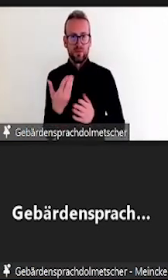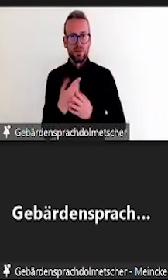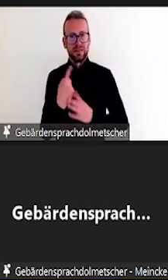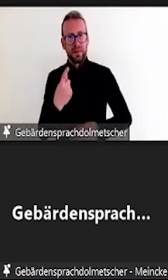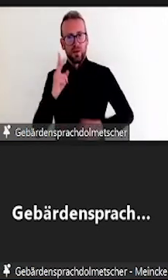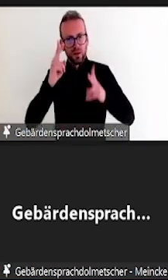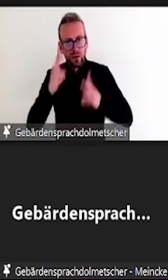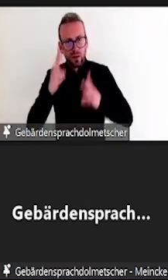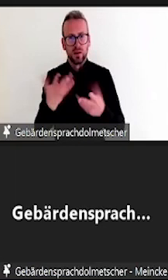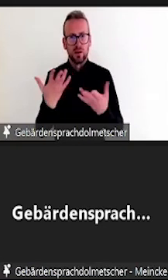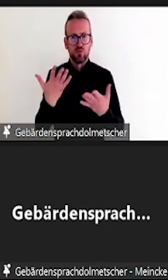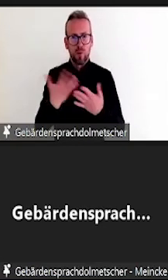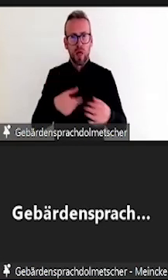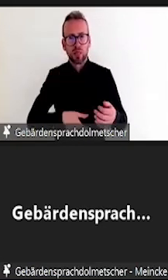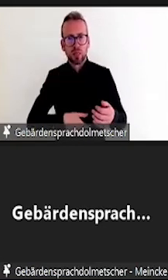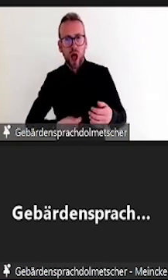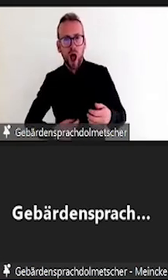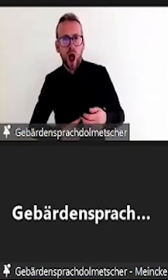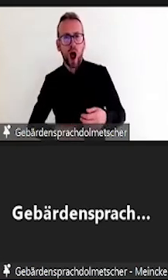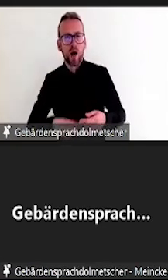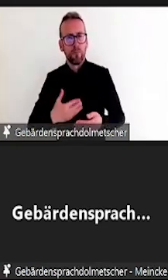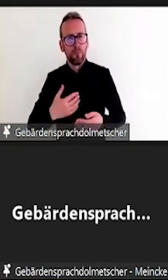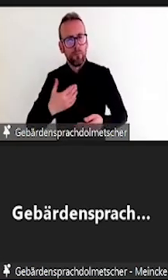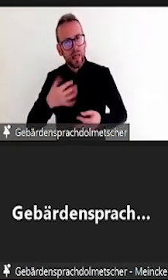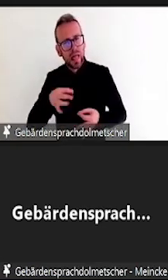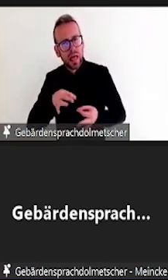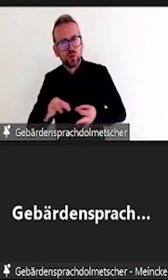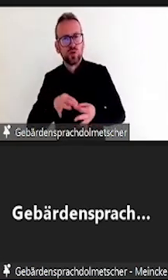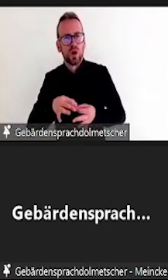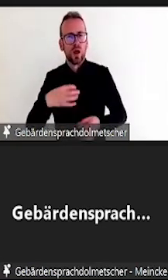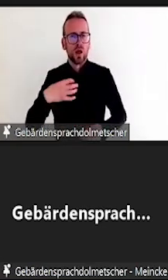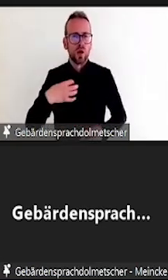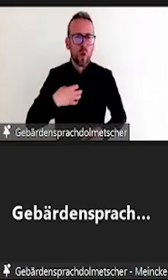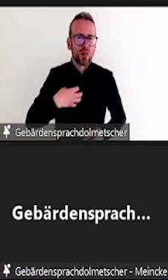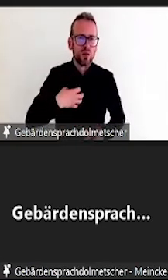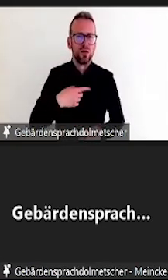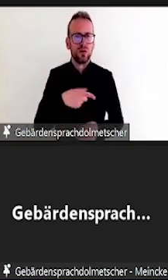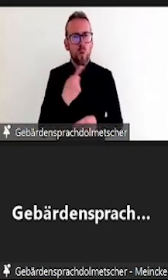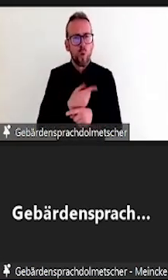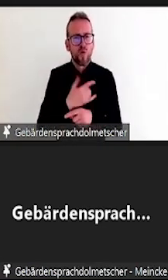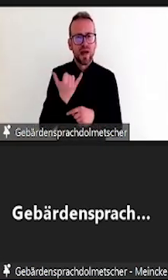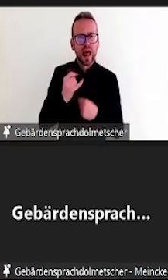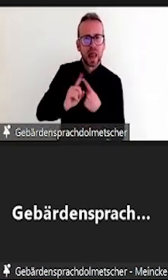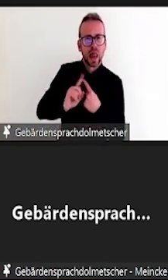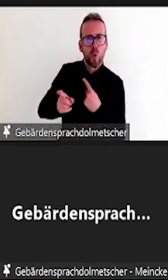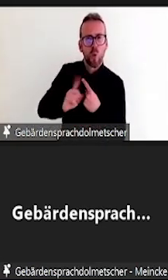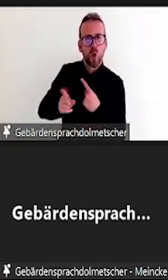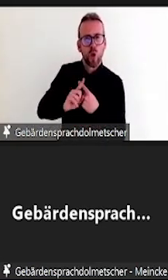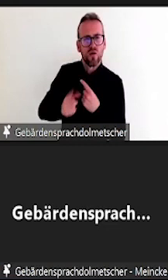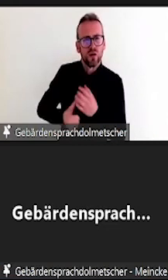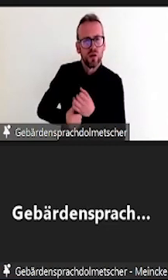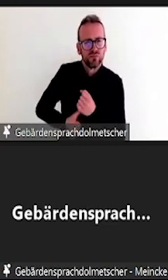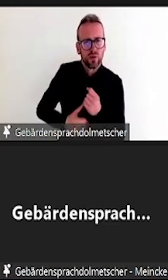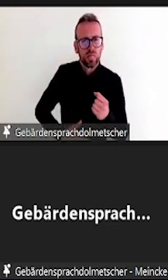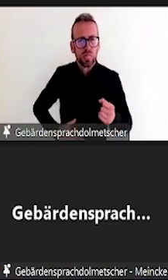Ja, was eine weitere typische Maßnahme ist, ist ein eigener Bearbeitungsraum bei Klausuren,